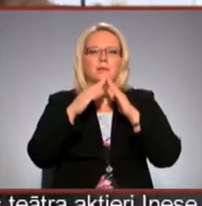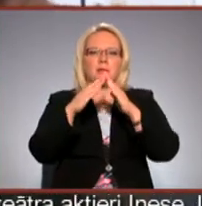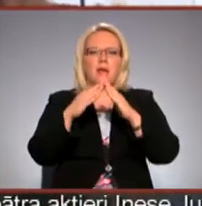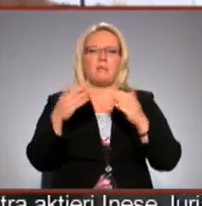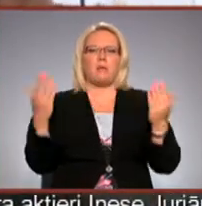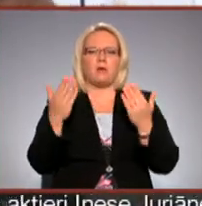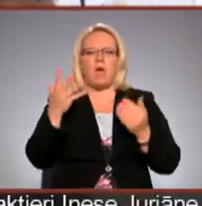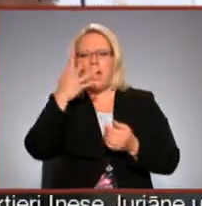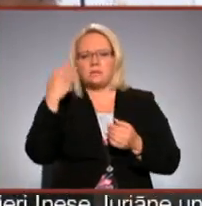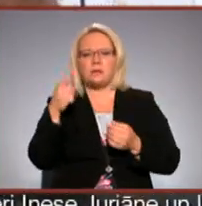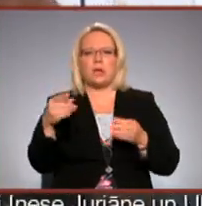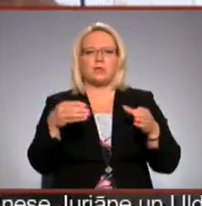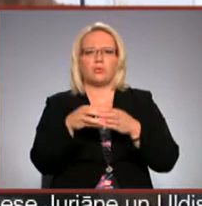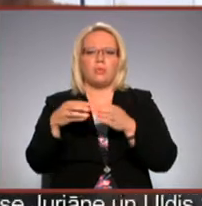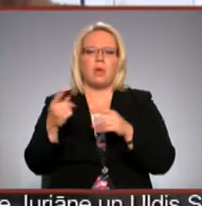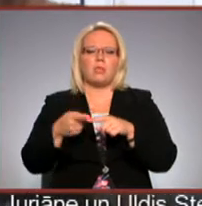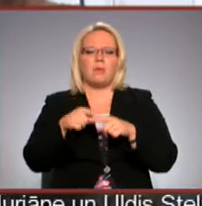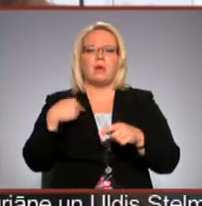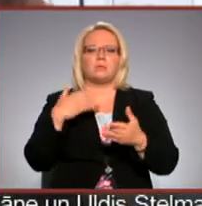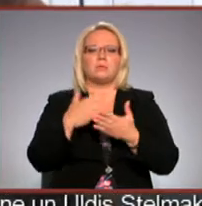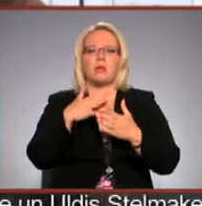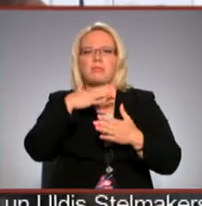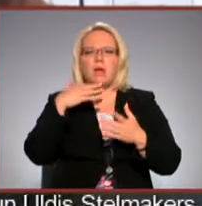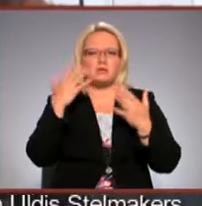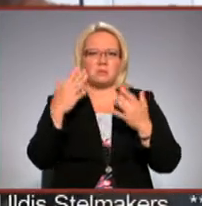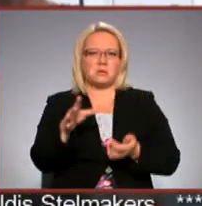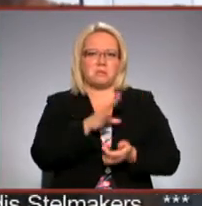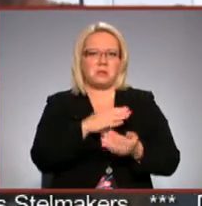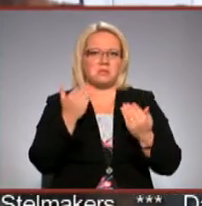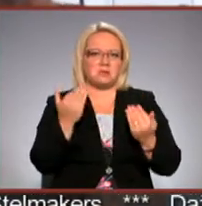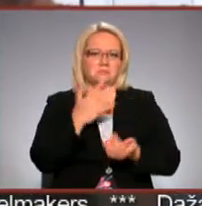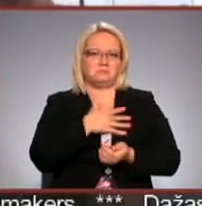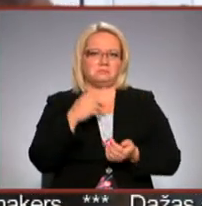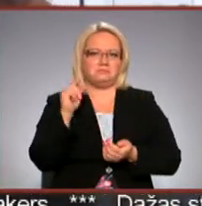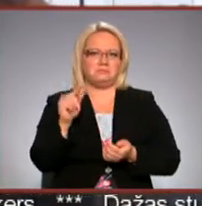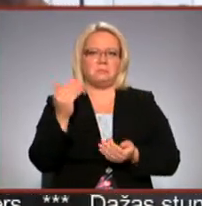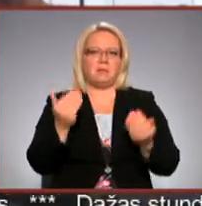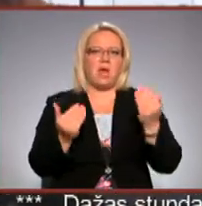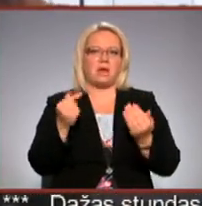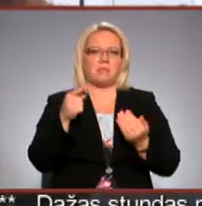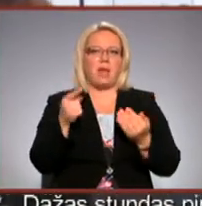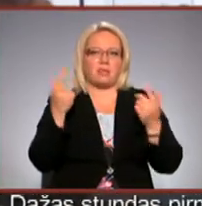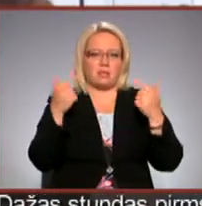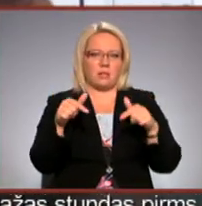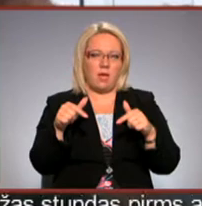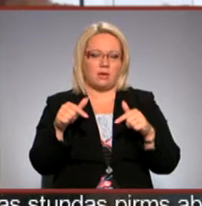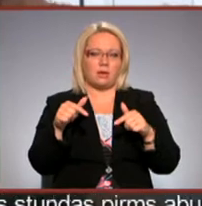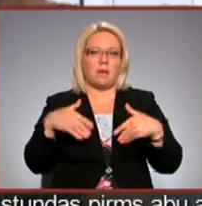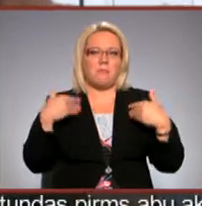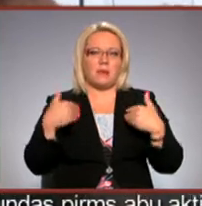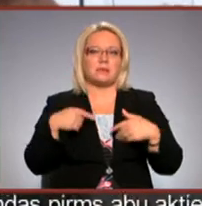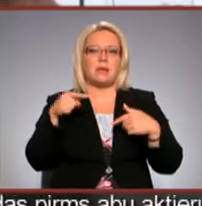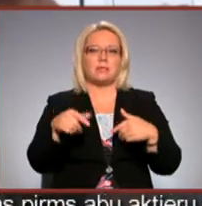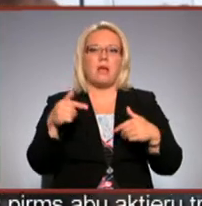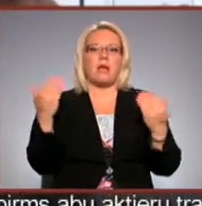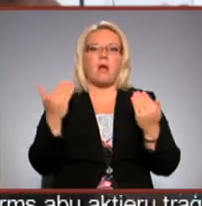aizmirstas tās grupas, bet tas esi bijis. Jā, bet bija ļoti daudz pasākumu, bet tagad, laikam tāda laika. Un prieks, ka tagad vismaz kaut